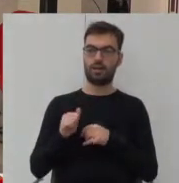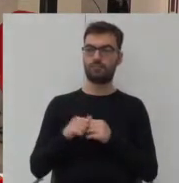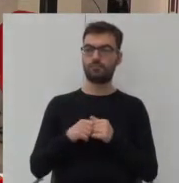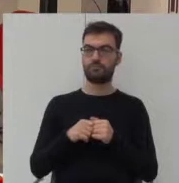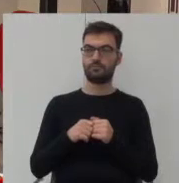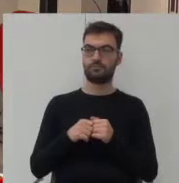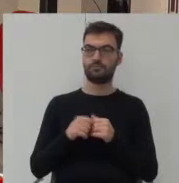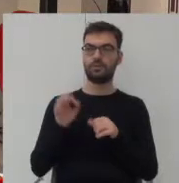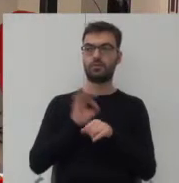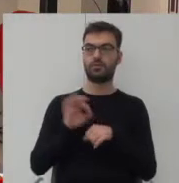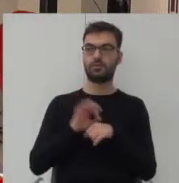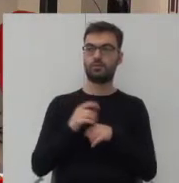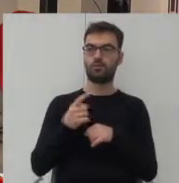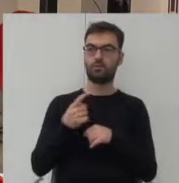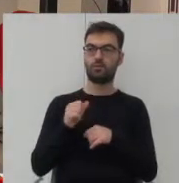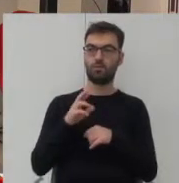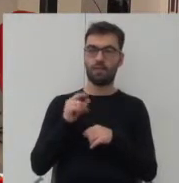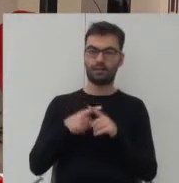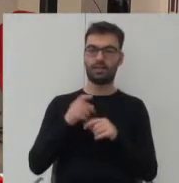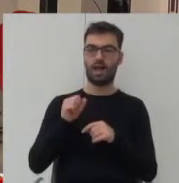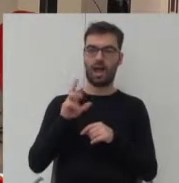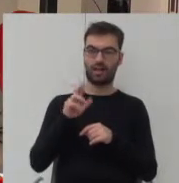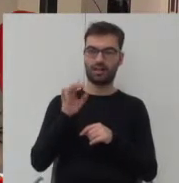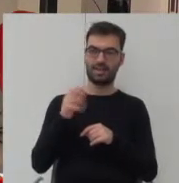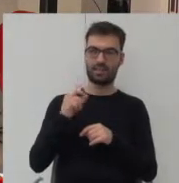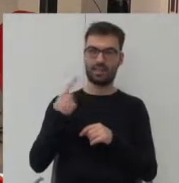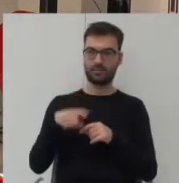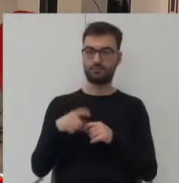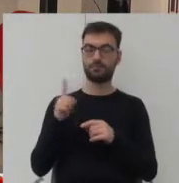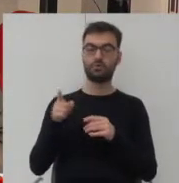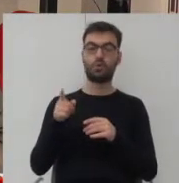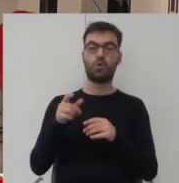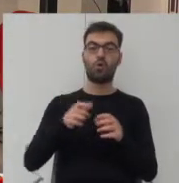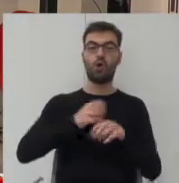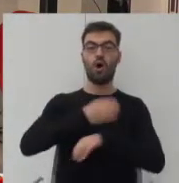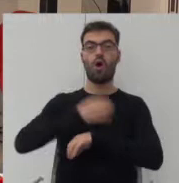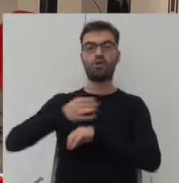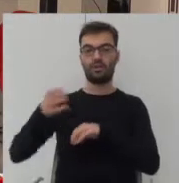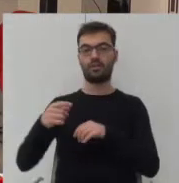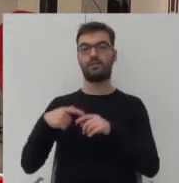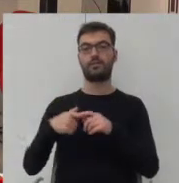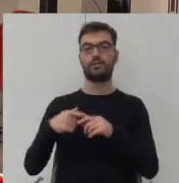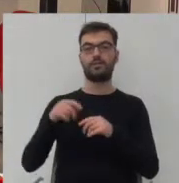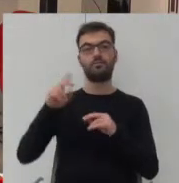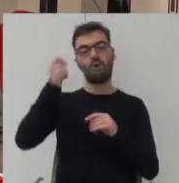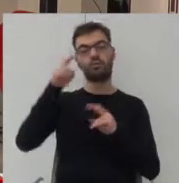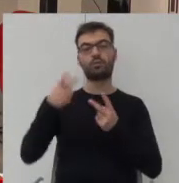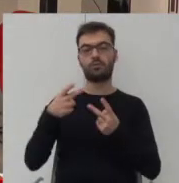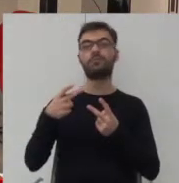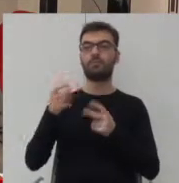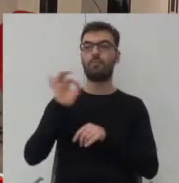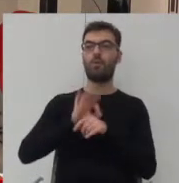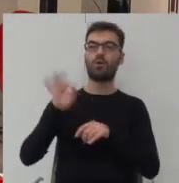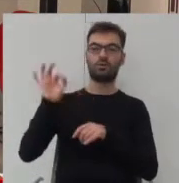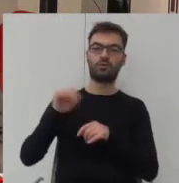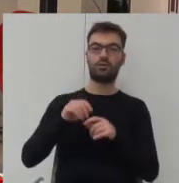projektu dupleks architekter. Jest to osiedle, które było inspirowane projektem profesora